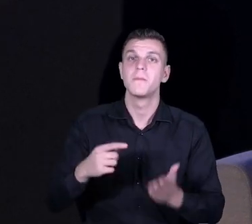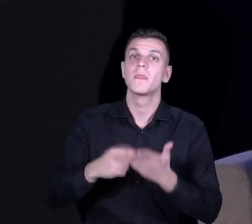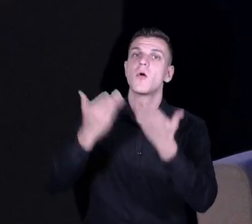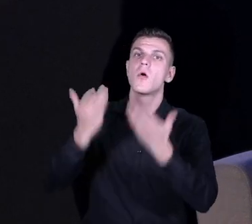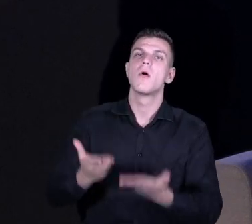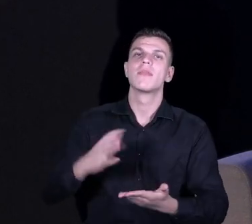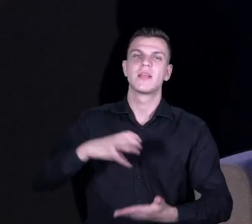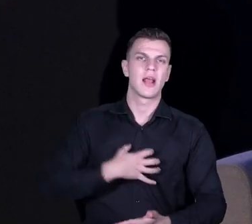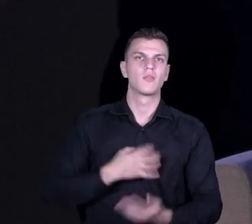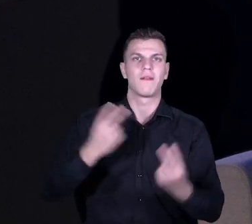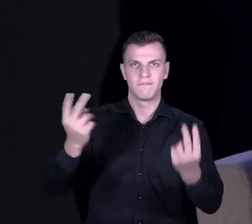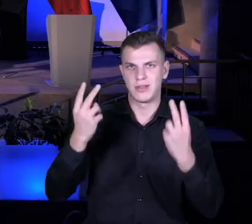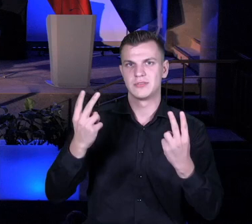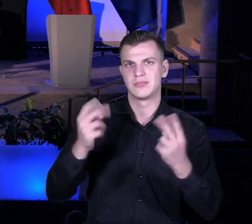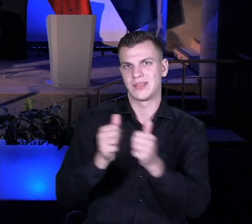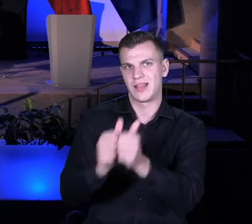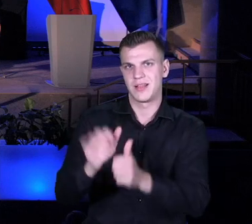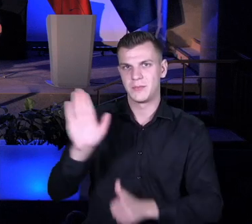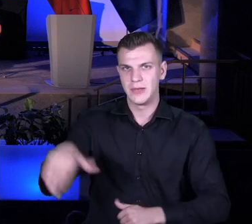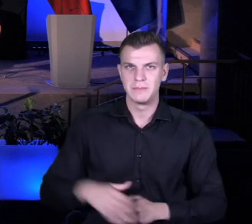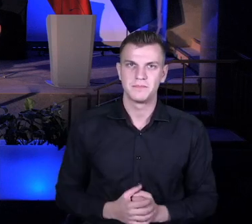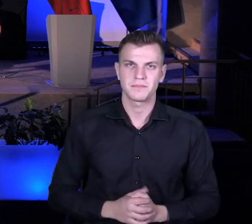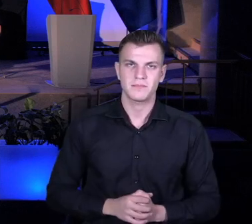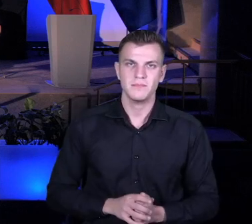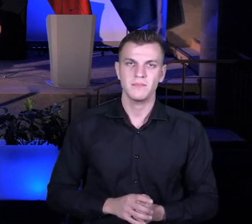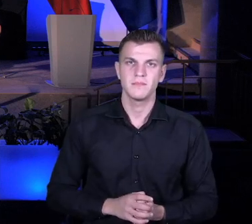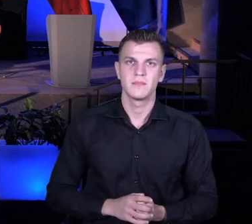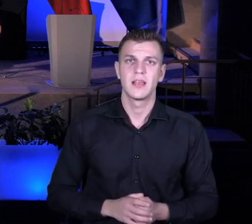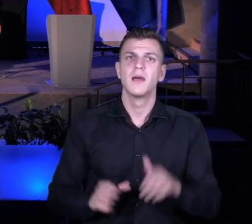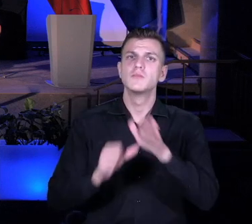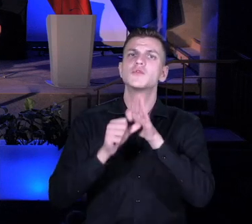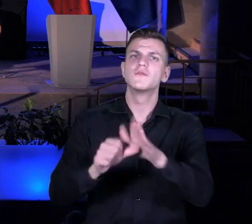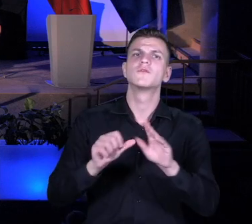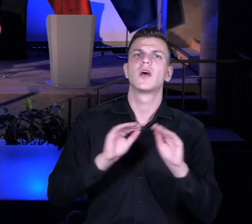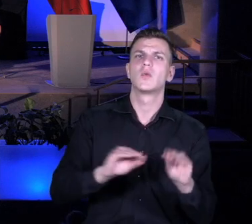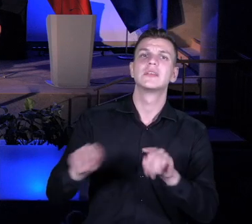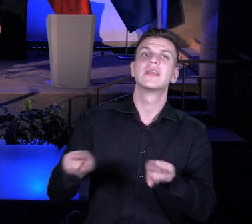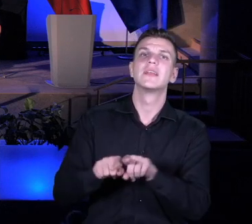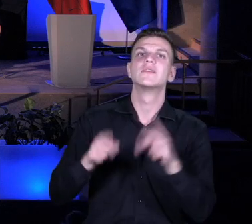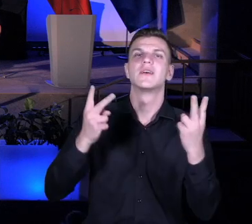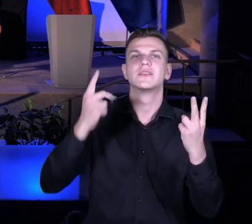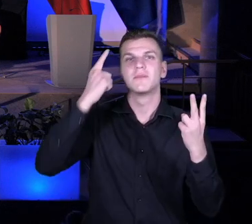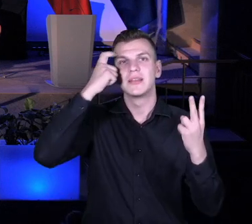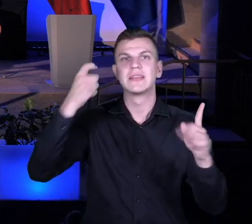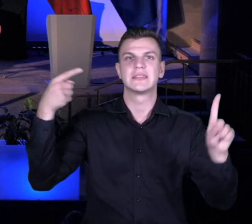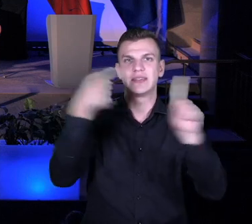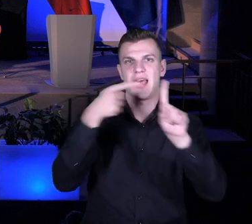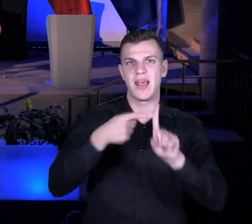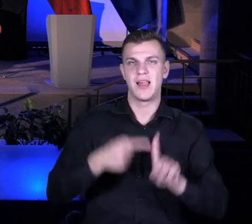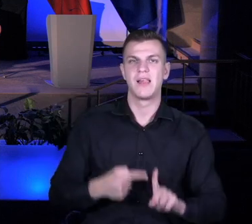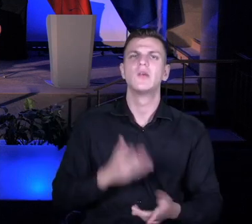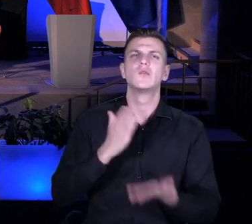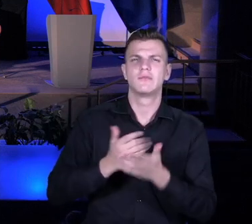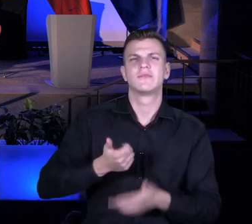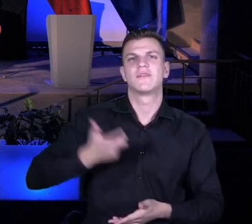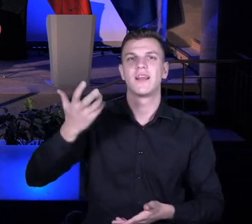postacią. Ważne jest też w przywództwie edukacyjnym patrzenie przez cele. Mówiliśmy o tym już kilkukrotnie, że jeżeli nie